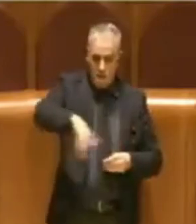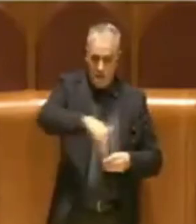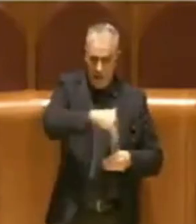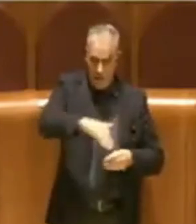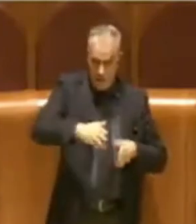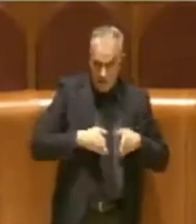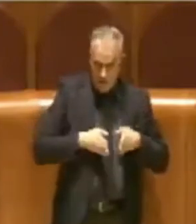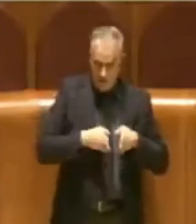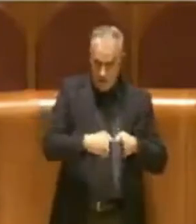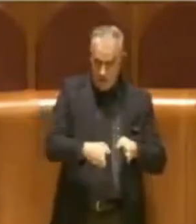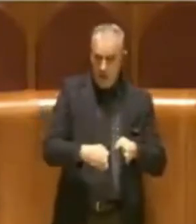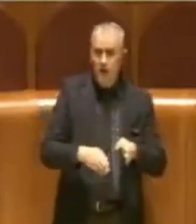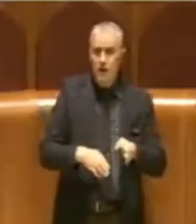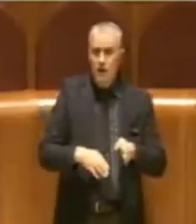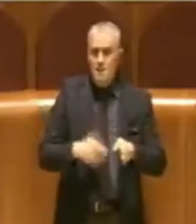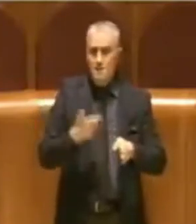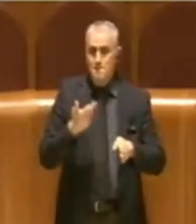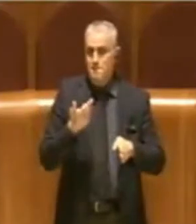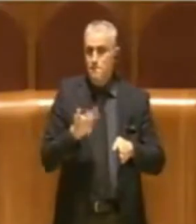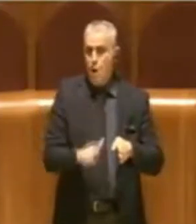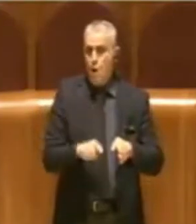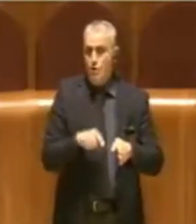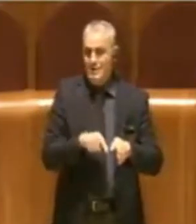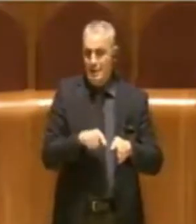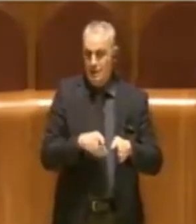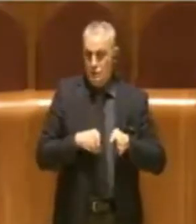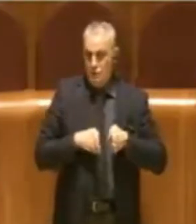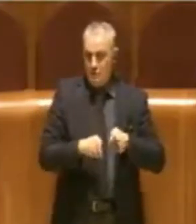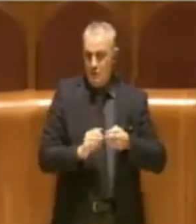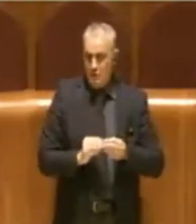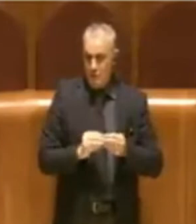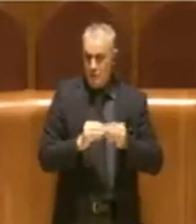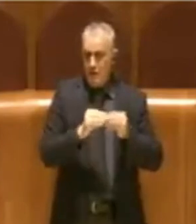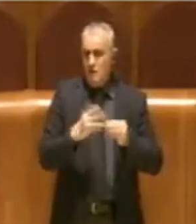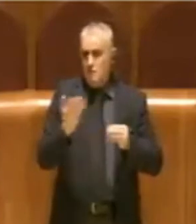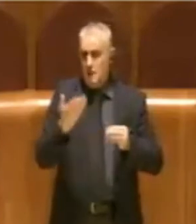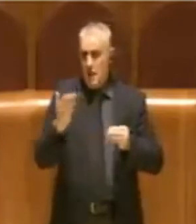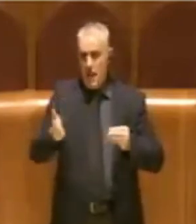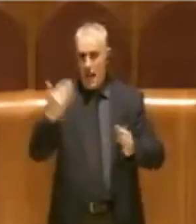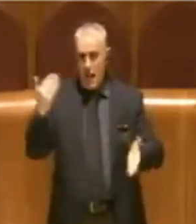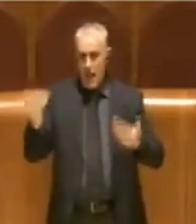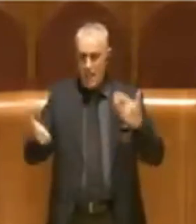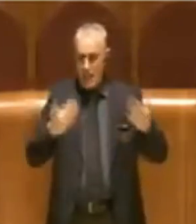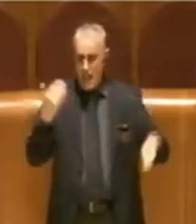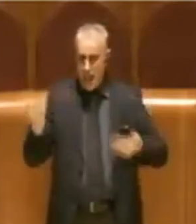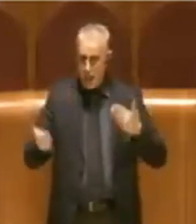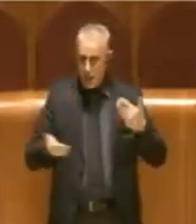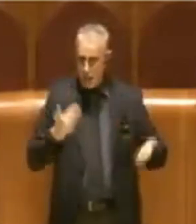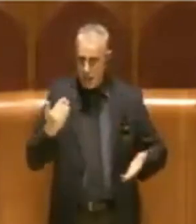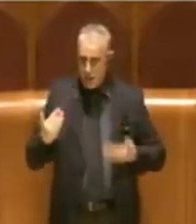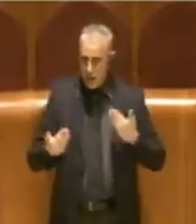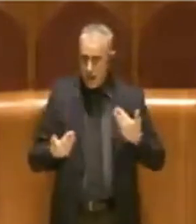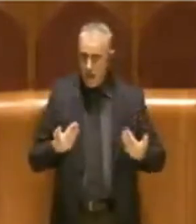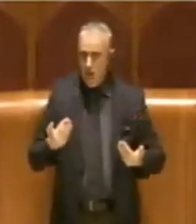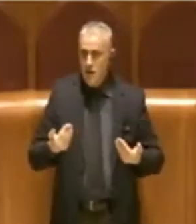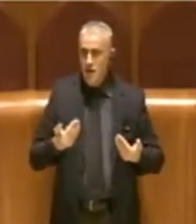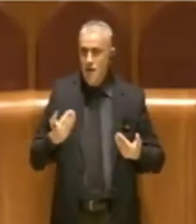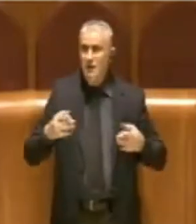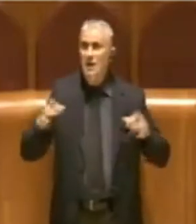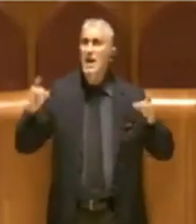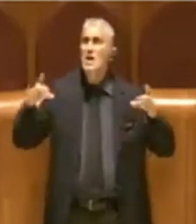per fare in modo di eliminare l